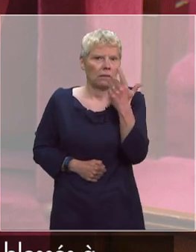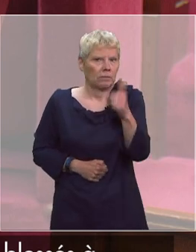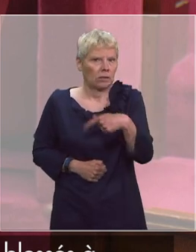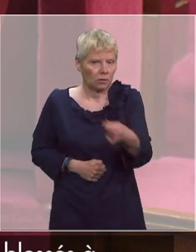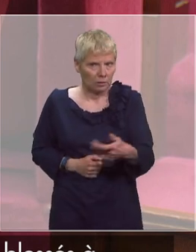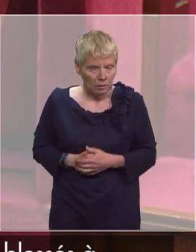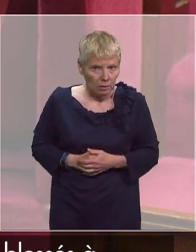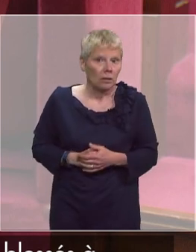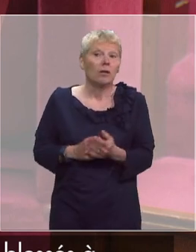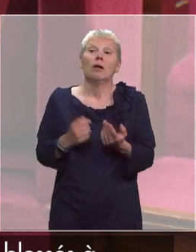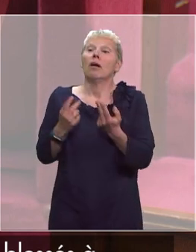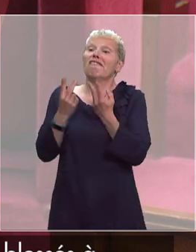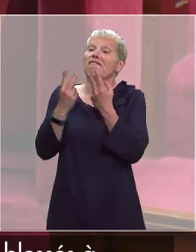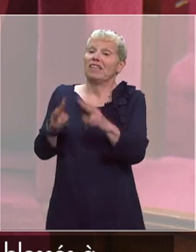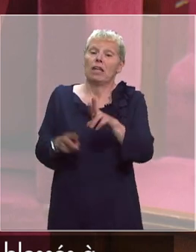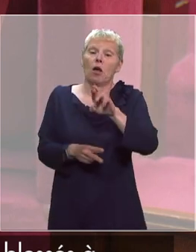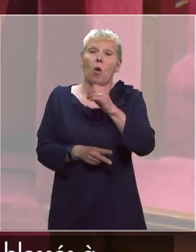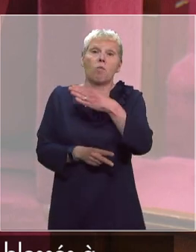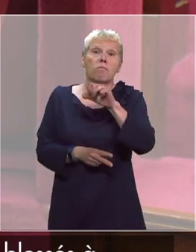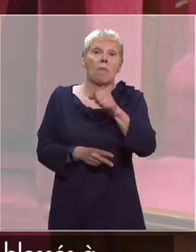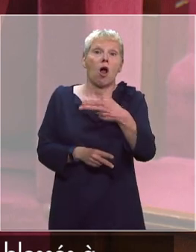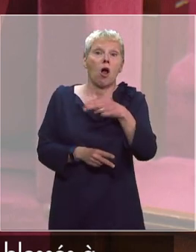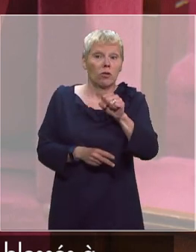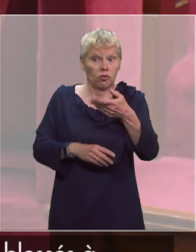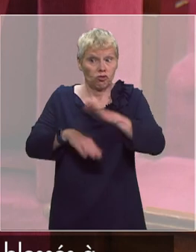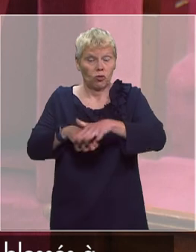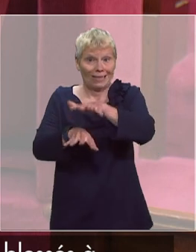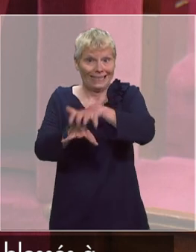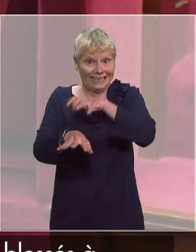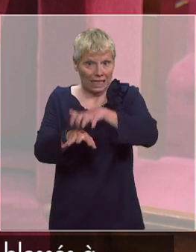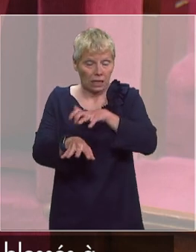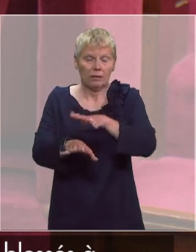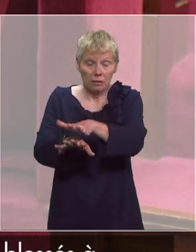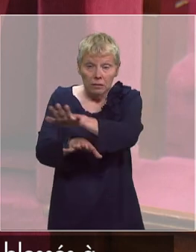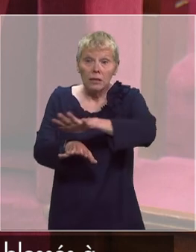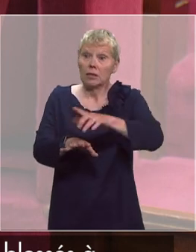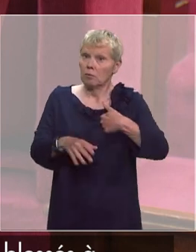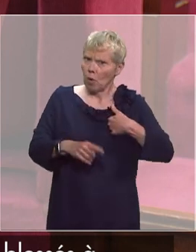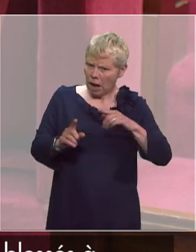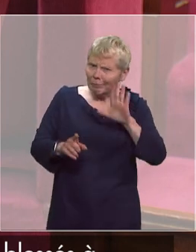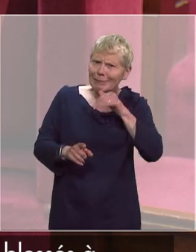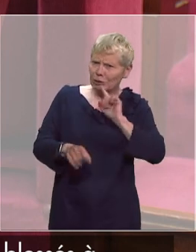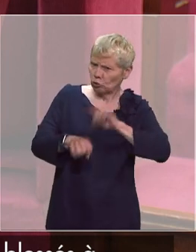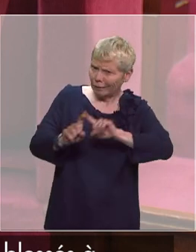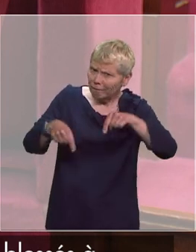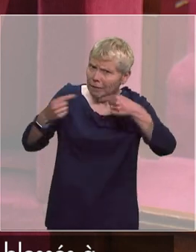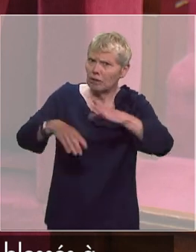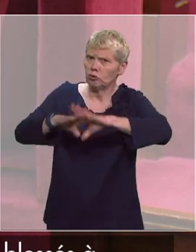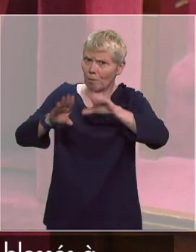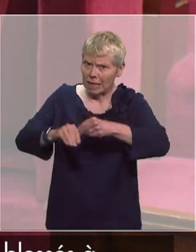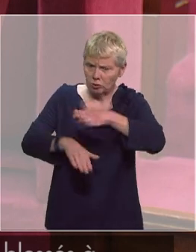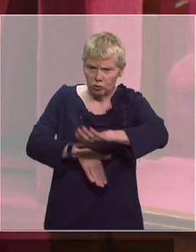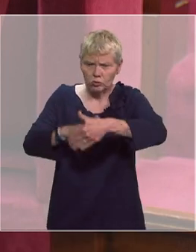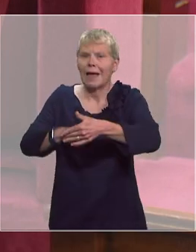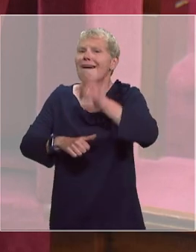la seule commune de Rouen-sur-Isère je me suis rendu l'après-midi sur place pour d'abord porter mon soutien à la maire de la